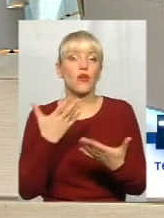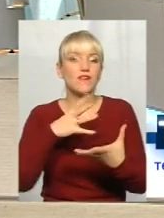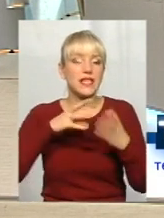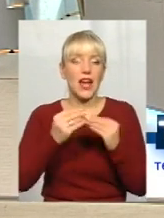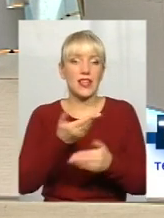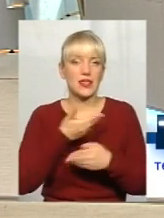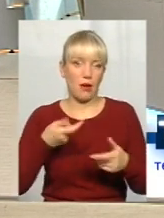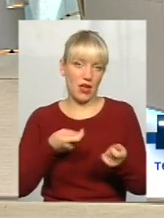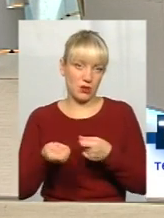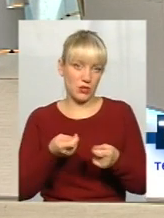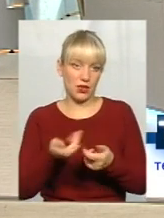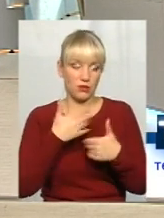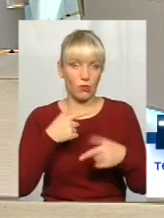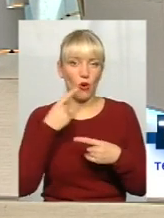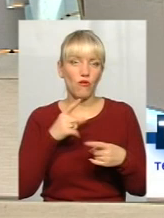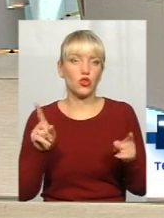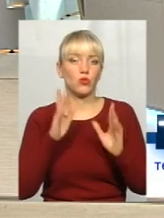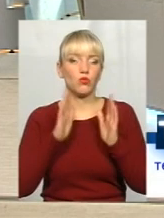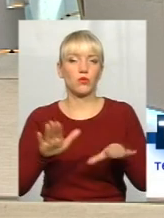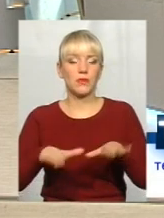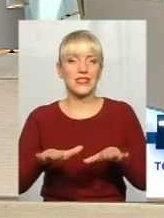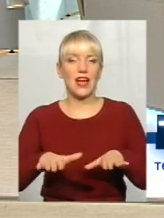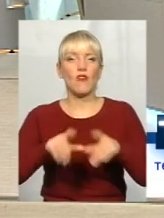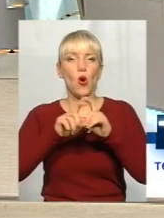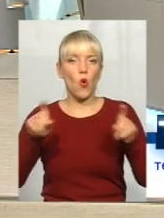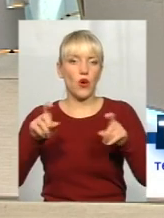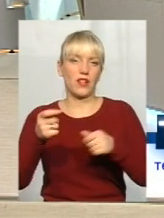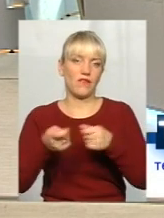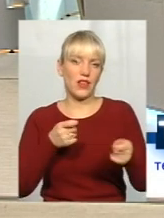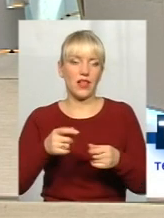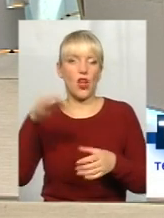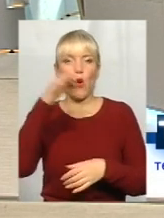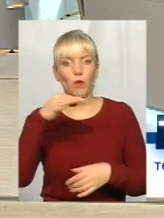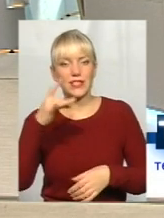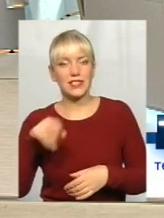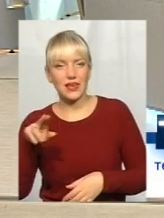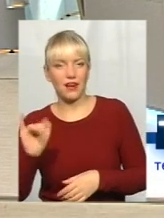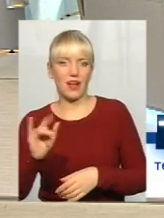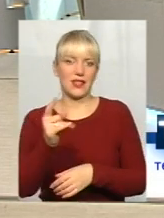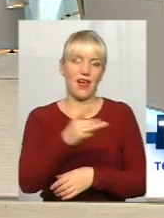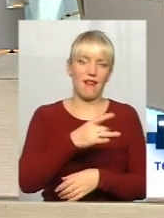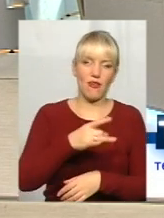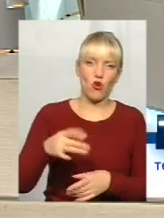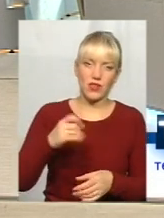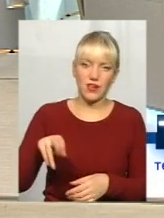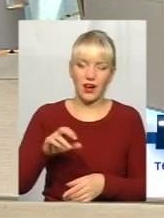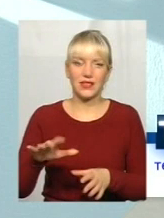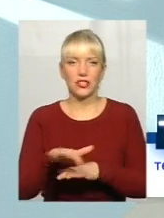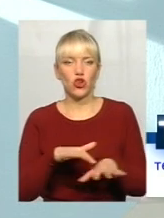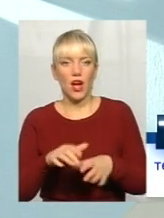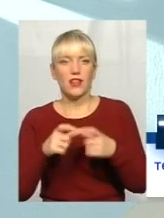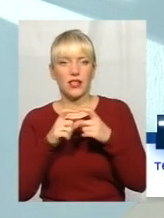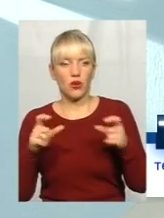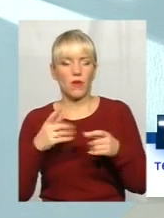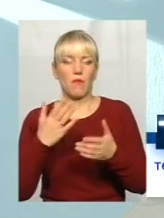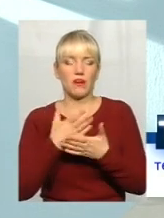адміністрації? Ми ж говорили, що будуть місцеві органі влади, обласні ради, районні ради, чи територіальні громади ради, мають свої